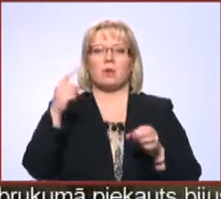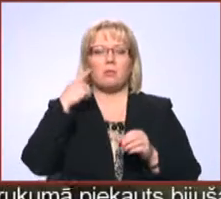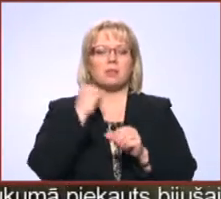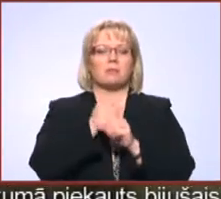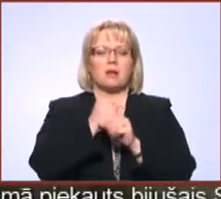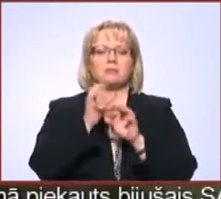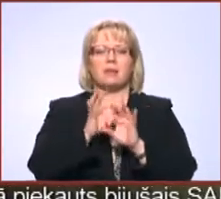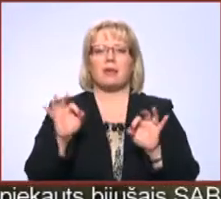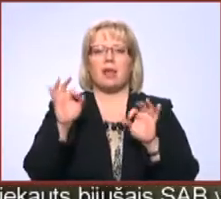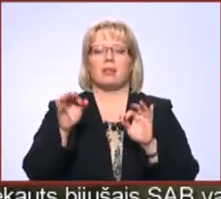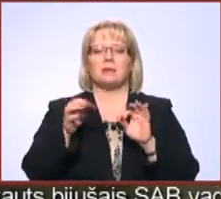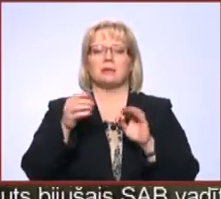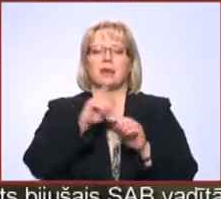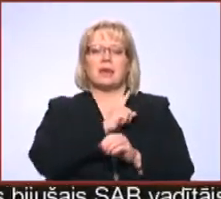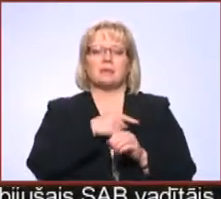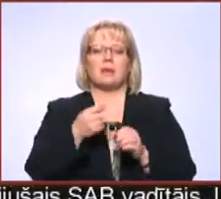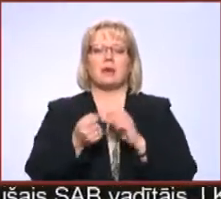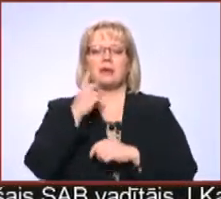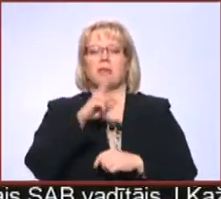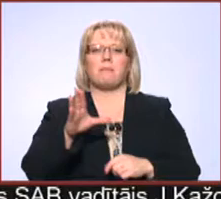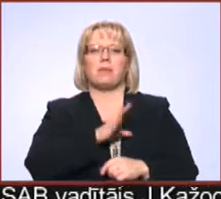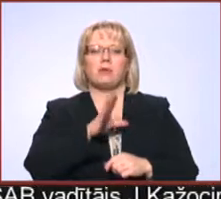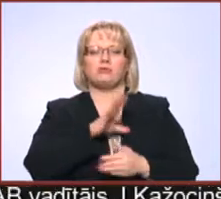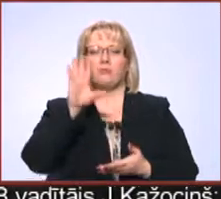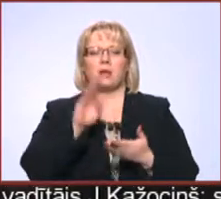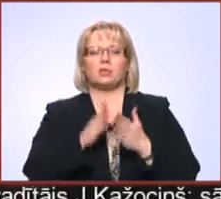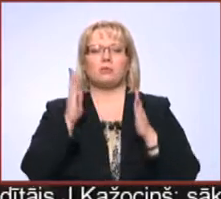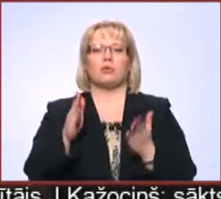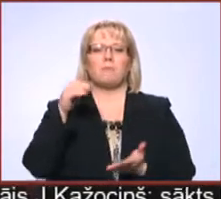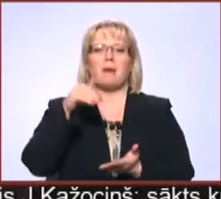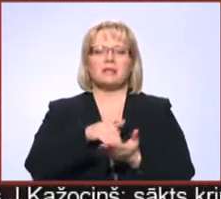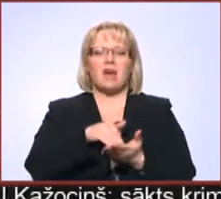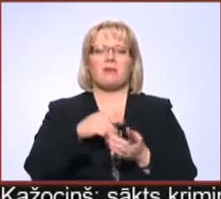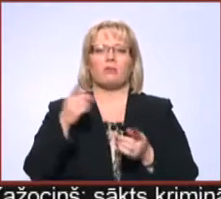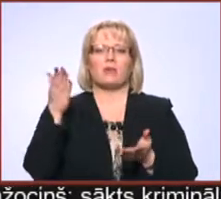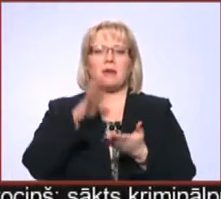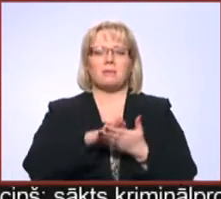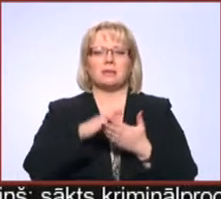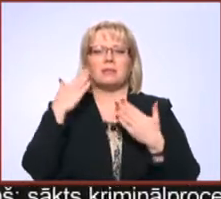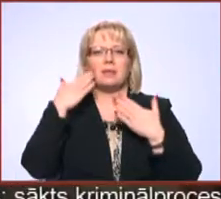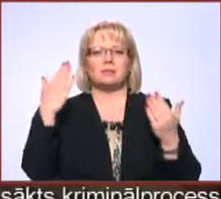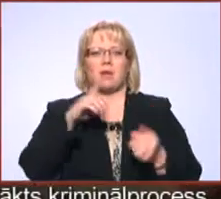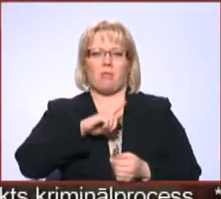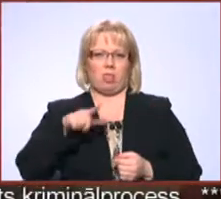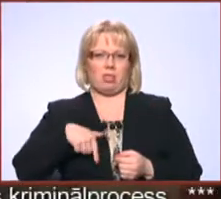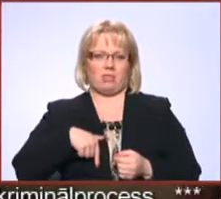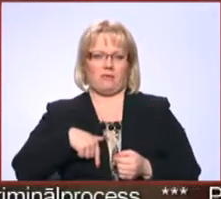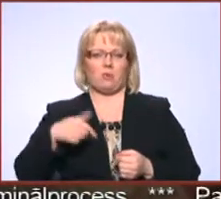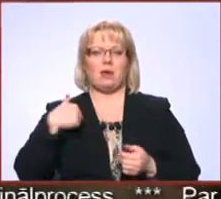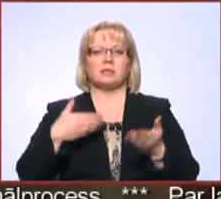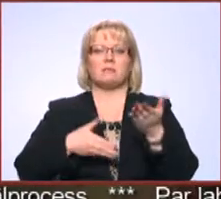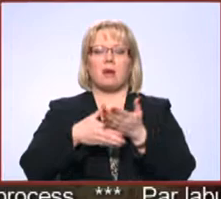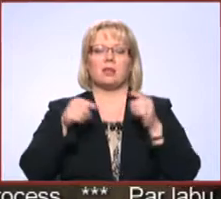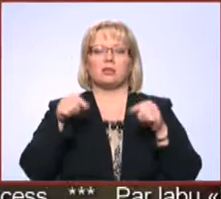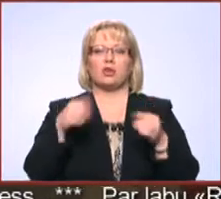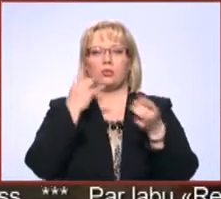darbs ir lieliska iespēja rast nebijuši pieredzi, kļūt patstāvīgākiem un iepazīt līdz šim nezināmo Latviju. Es palīdzu